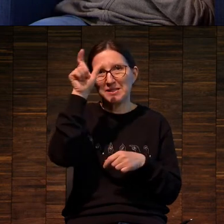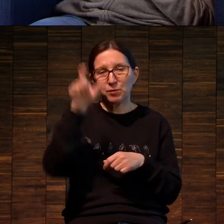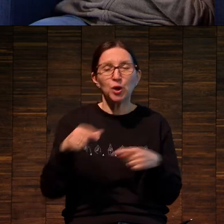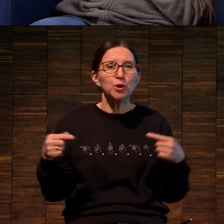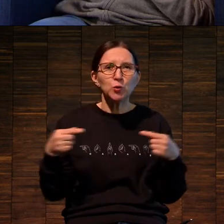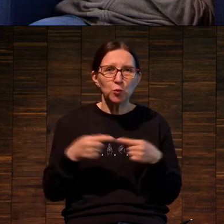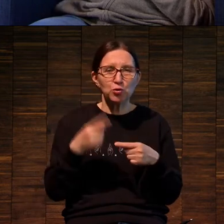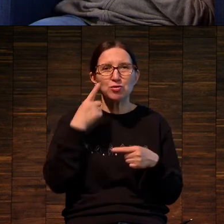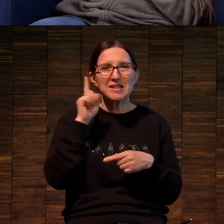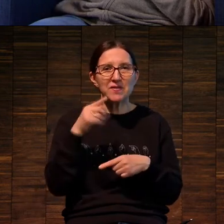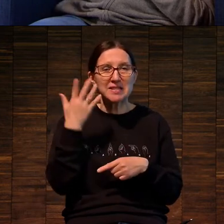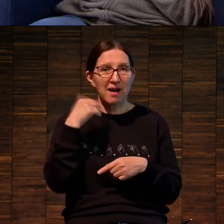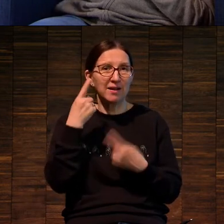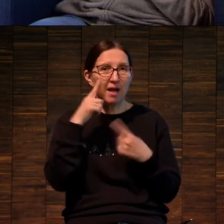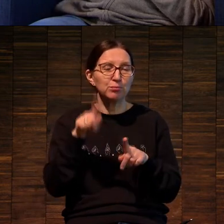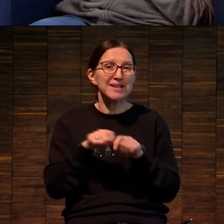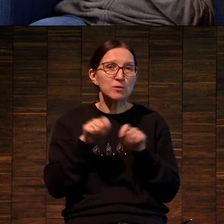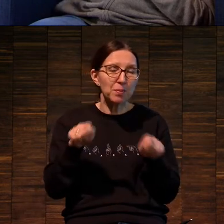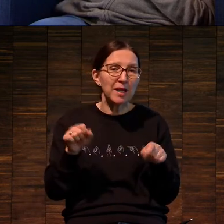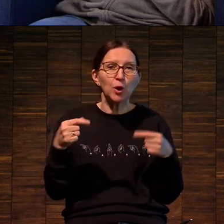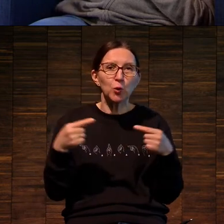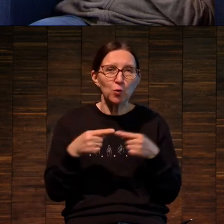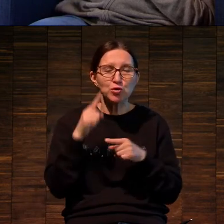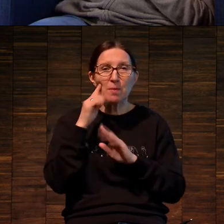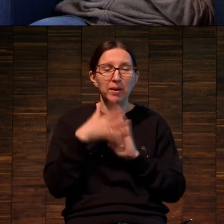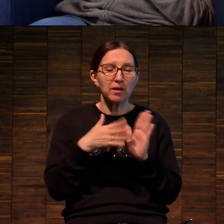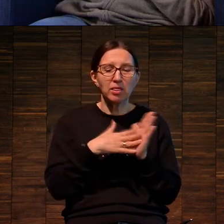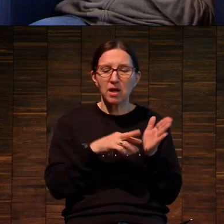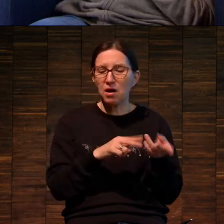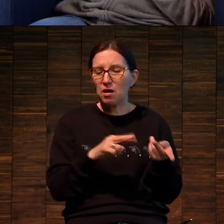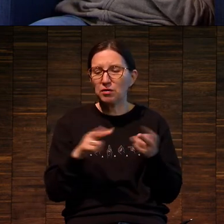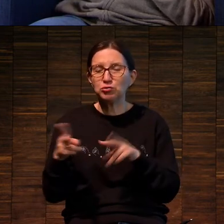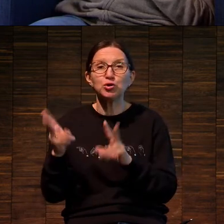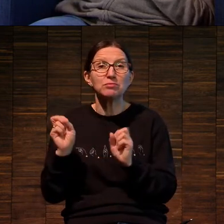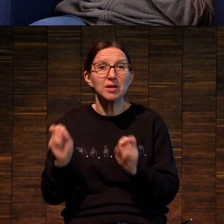известно, когда ее изобрели. И точно понятно, что с ней потом произошло.